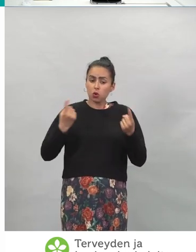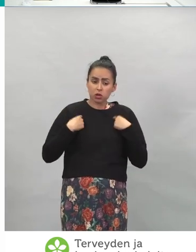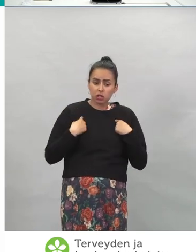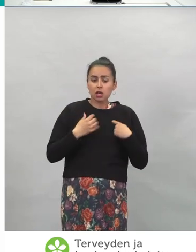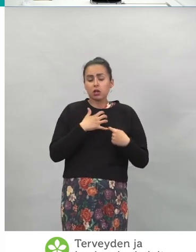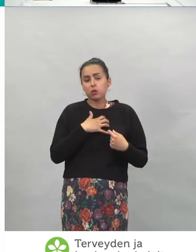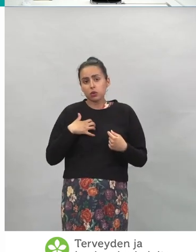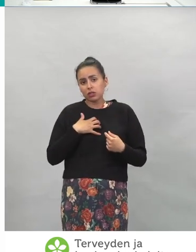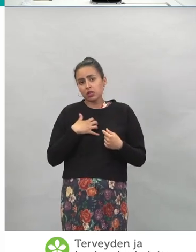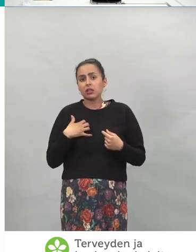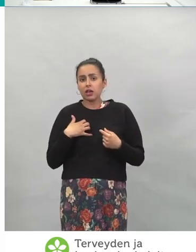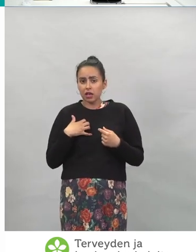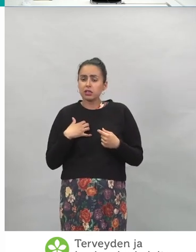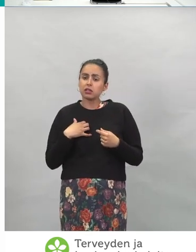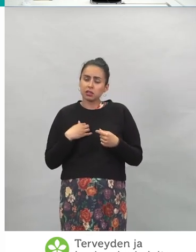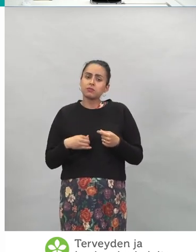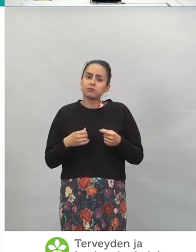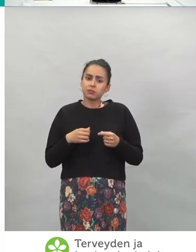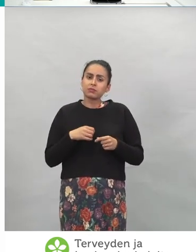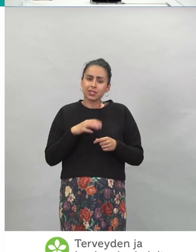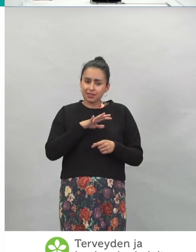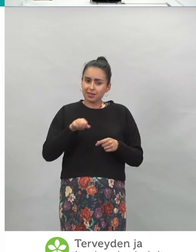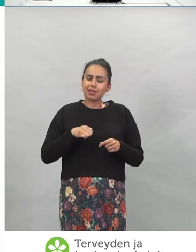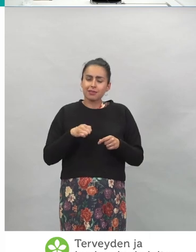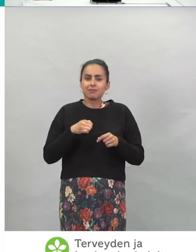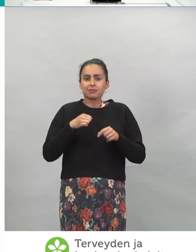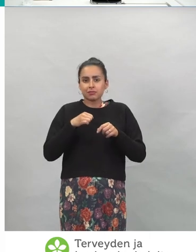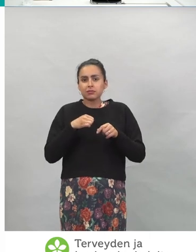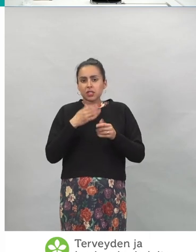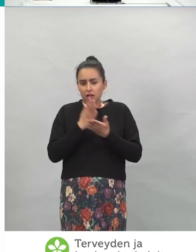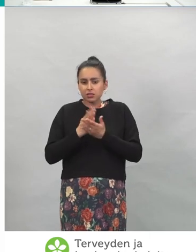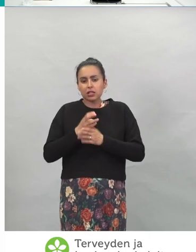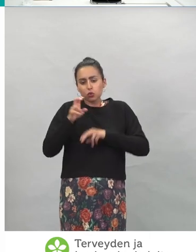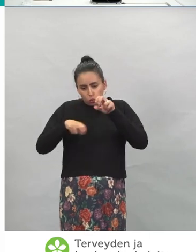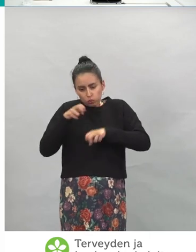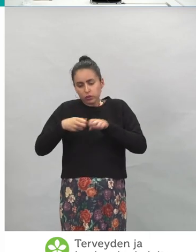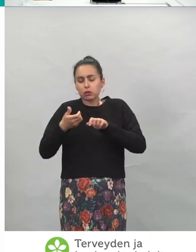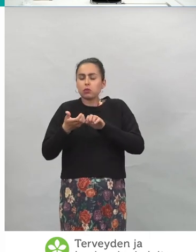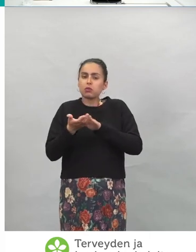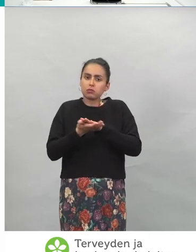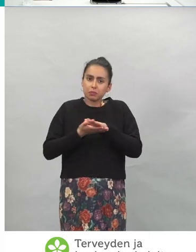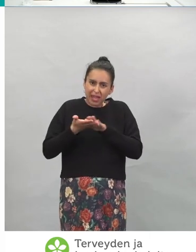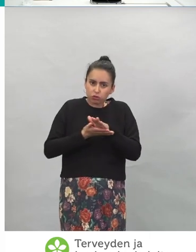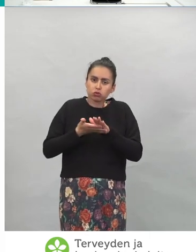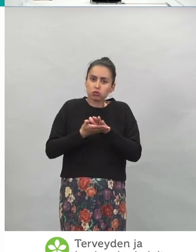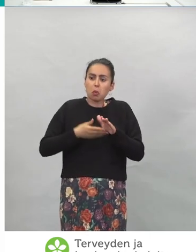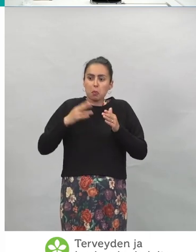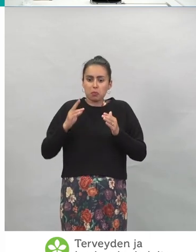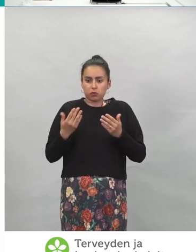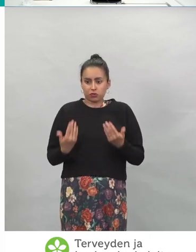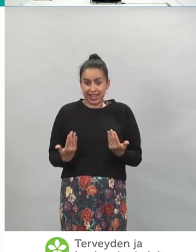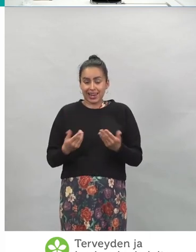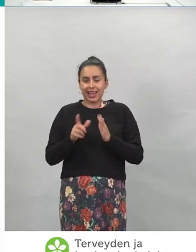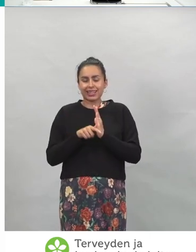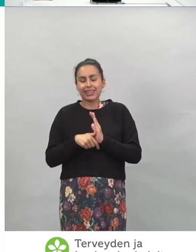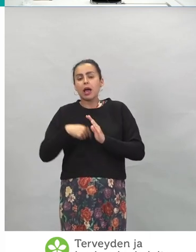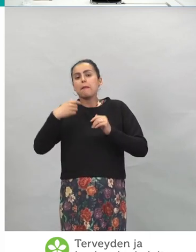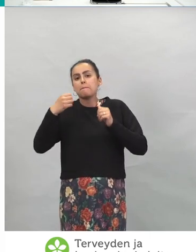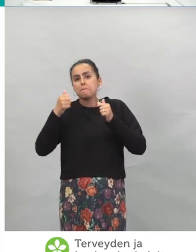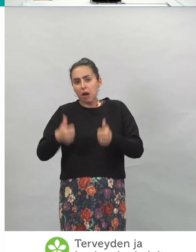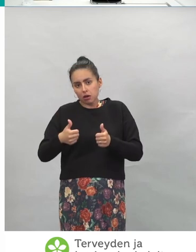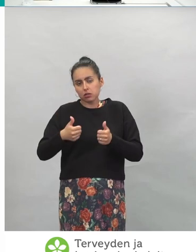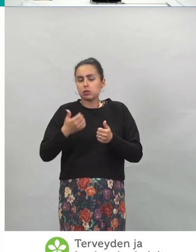mahdollisimman paljon näyttöpohjaisesti, että ne perustuu sillä hetkellä parhaimpaan mahdolliseen